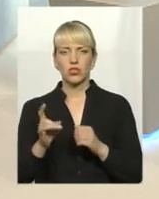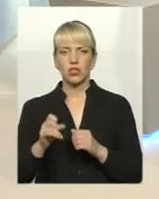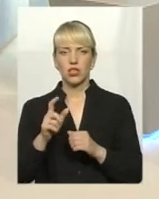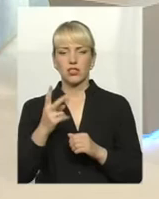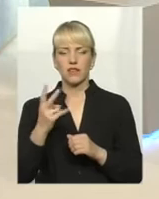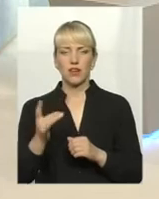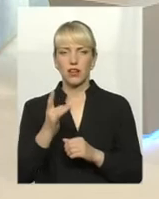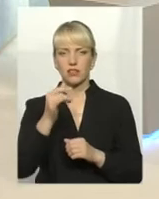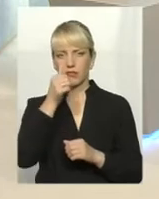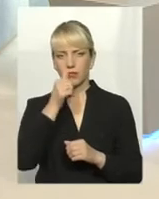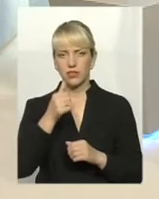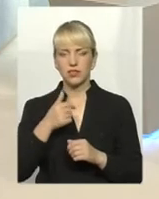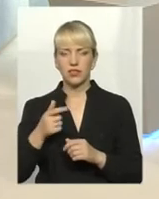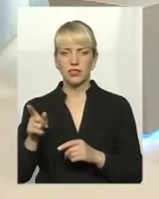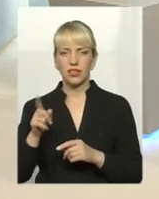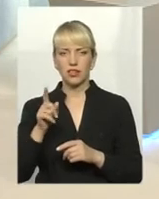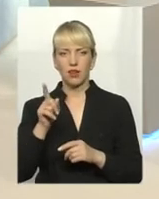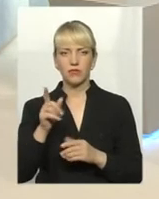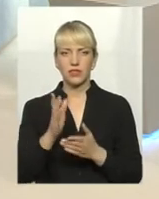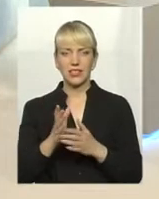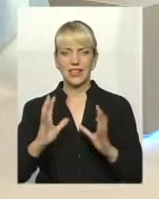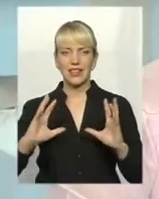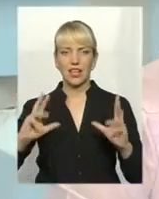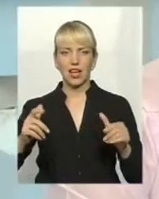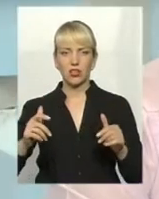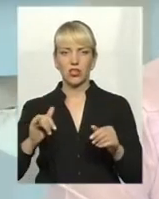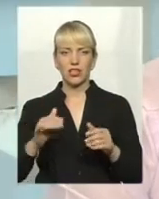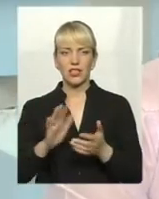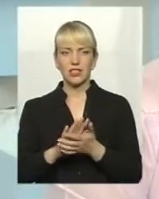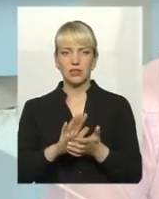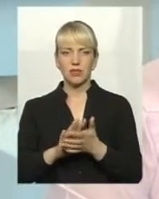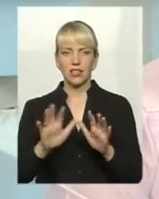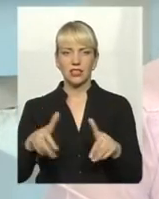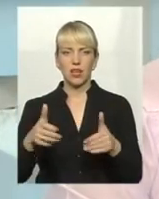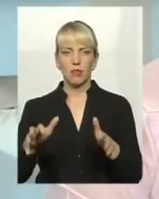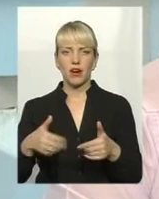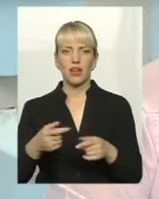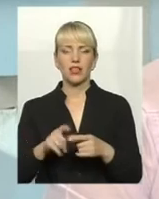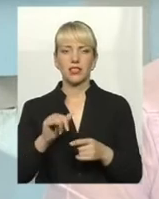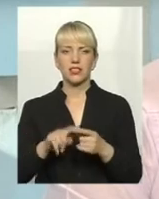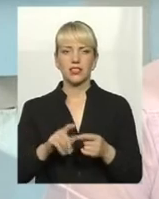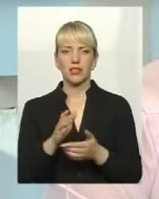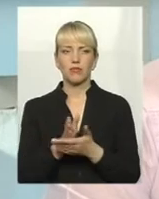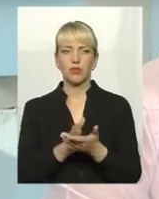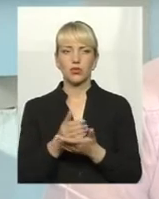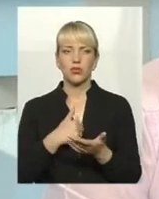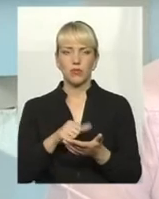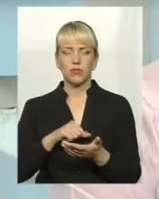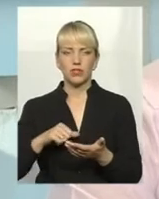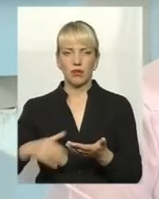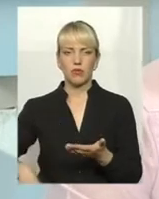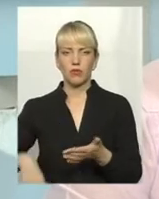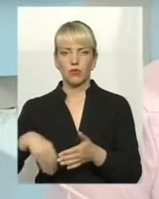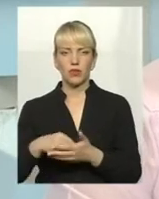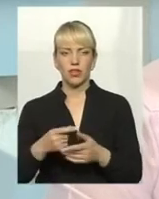рази в місяць туди під'їжджає трактор і те сміття забирає. Ми за ті послуги проплачуємо. Так само це